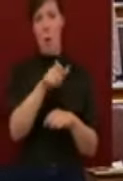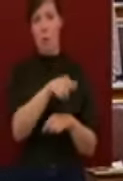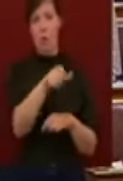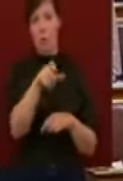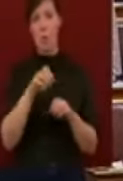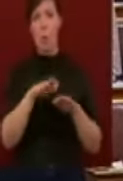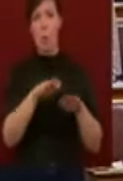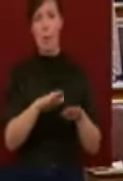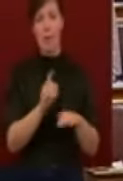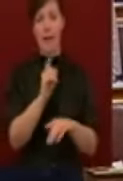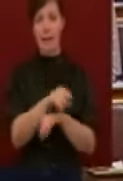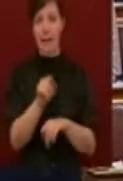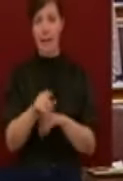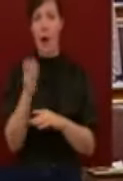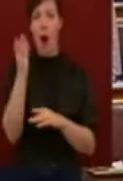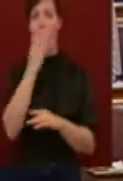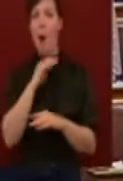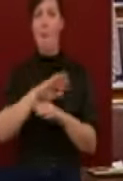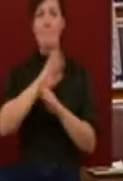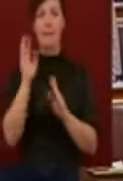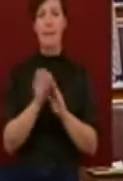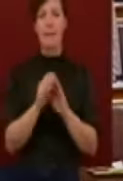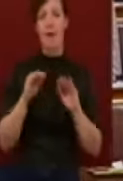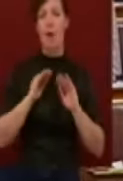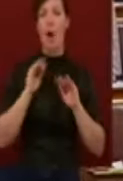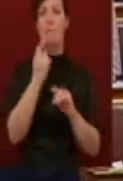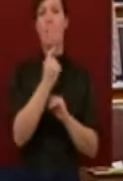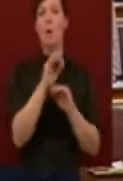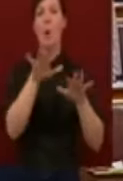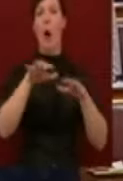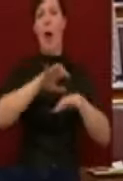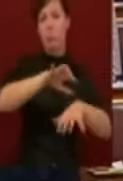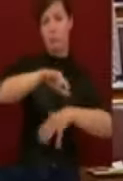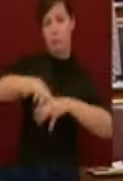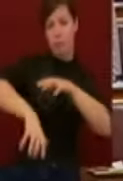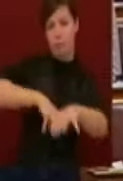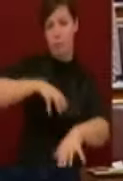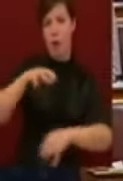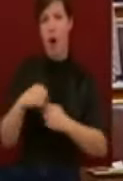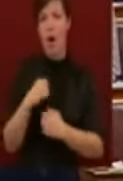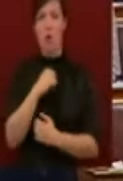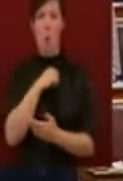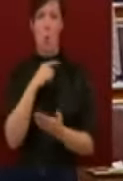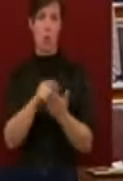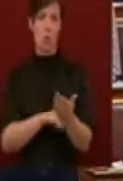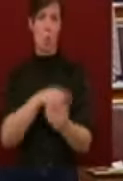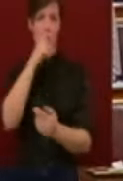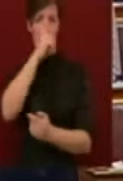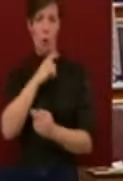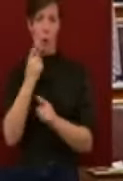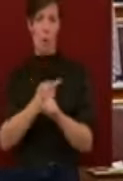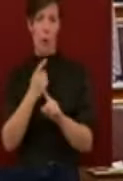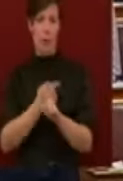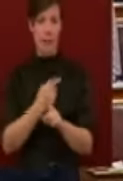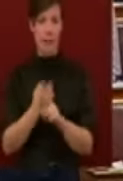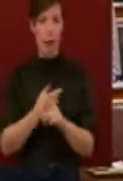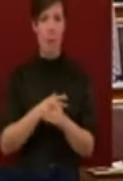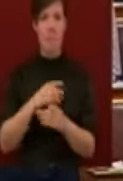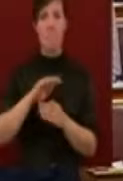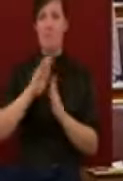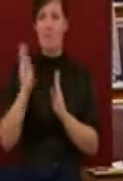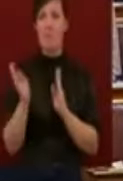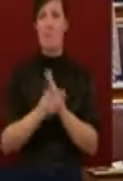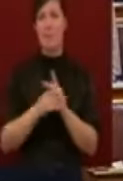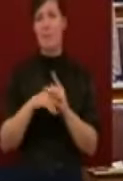mindent maguk alá gyűrnek, az nem csak erkölcstelen, hanem önsorsontó politika is. A jogaikban korlátozott emberek minden fájdalma, konfliktusa,